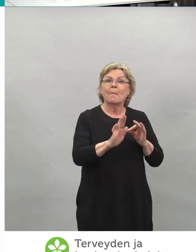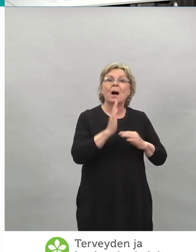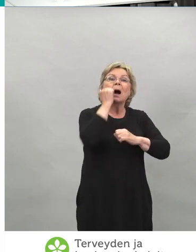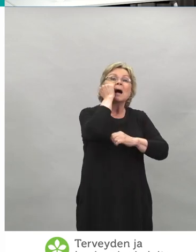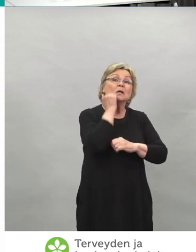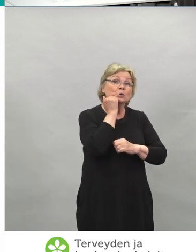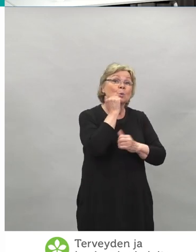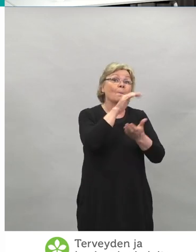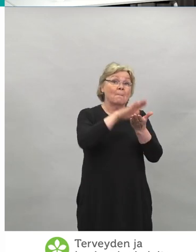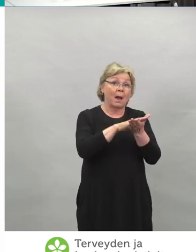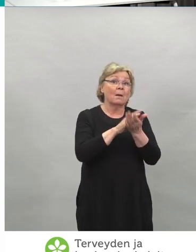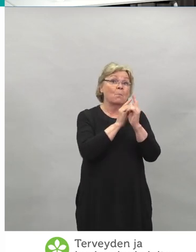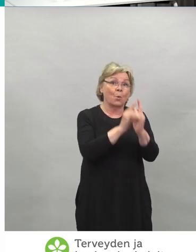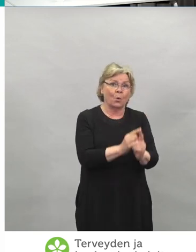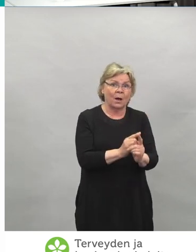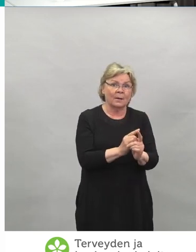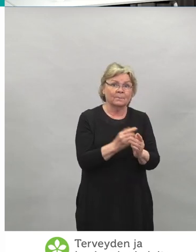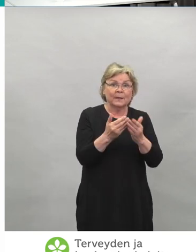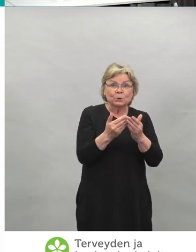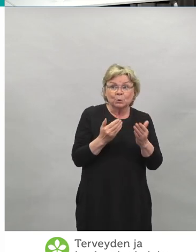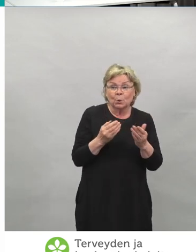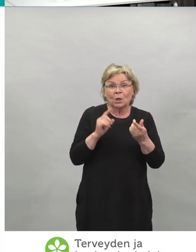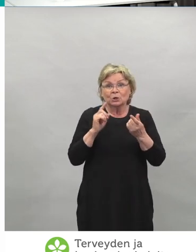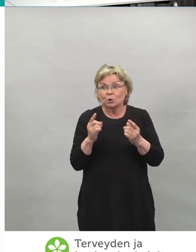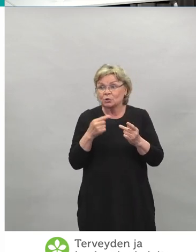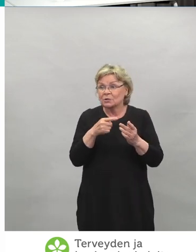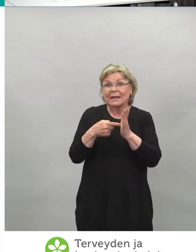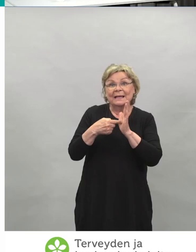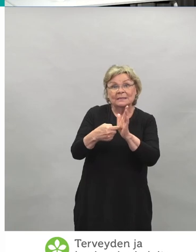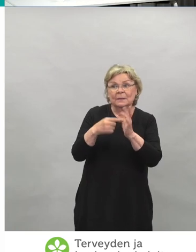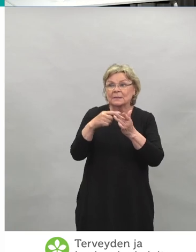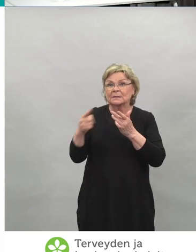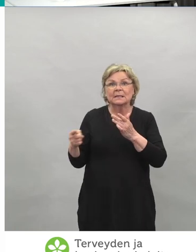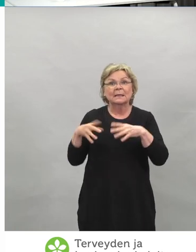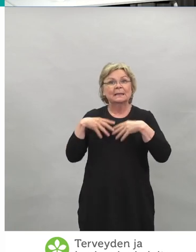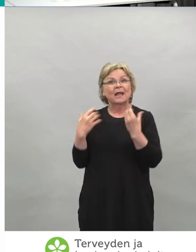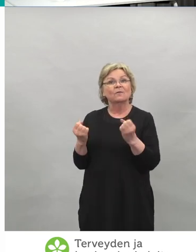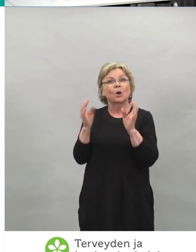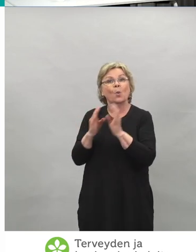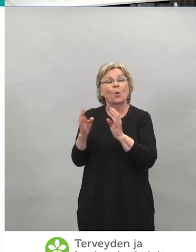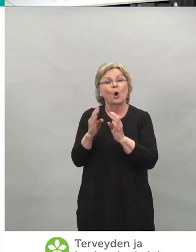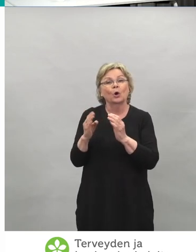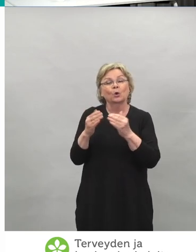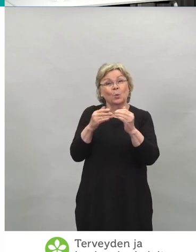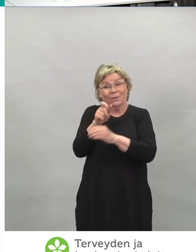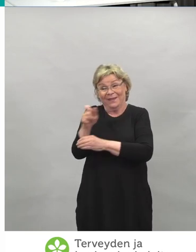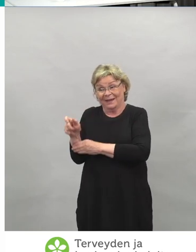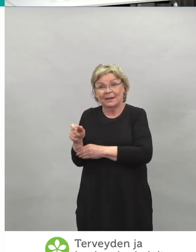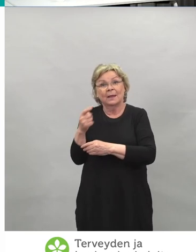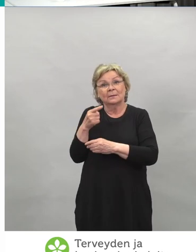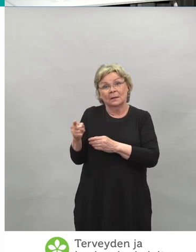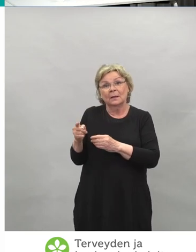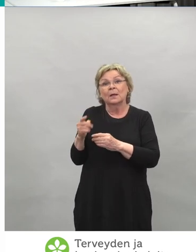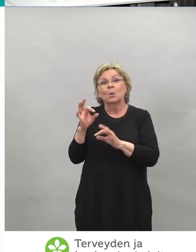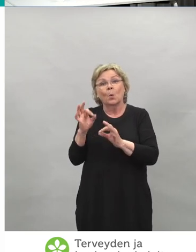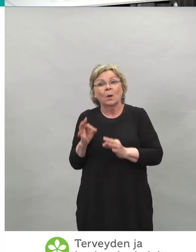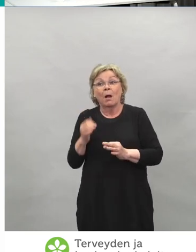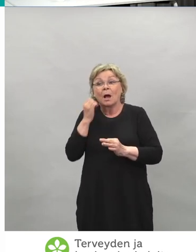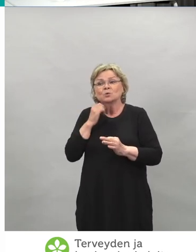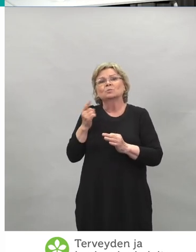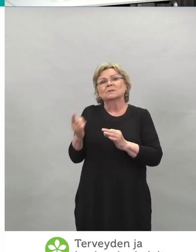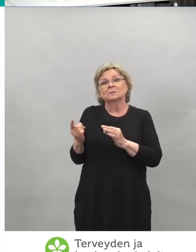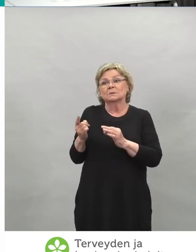että jos sitten työn takia terveydenhuollon ammattilaiset tai muut saavat jossain muualla, niin asuinpaikkakunnan mukaan se rekisteröityy.